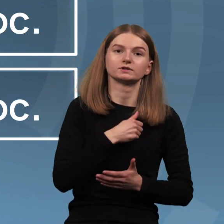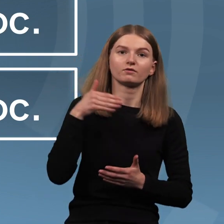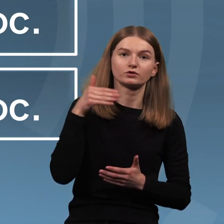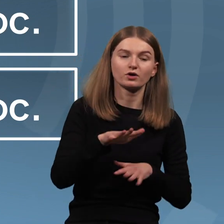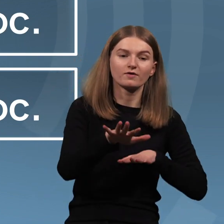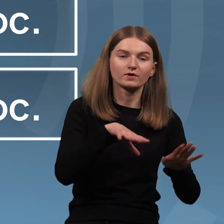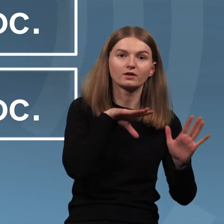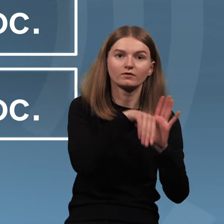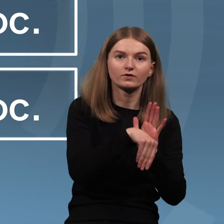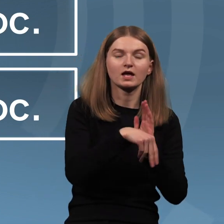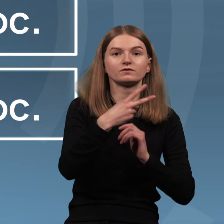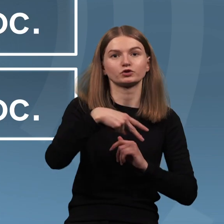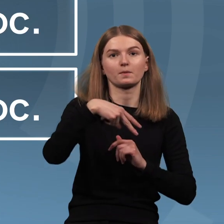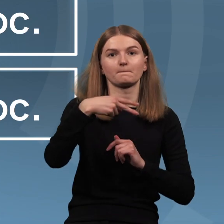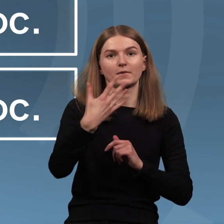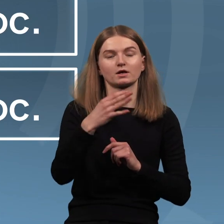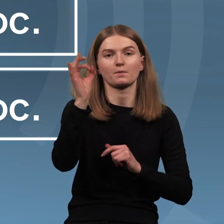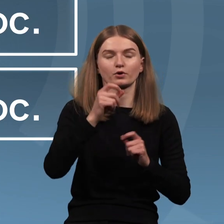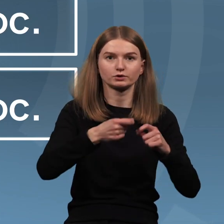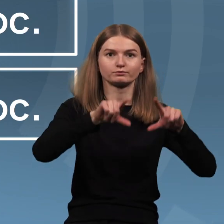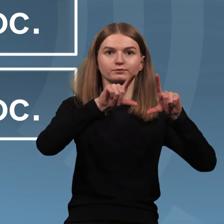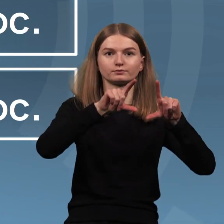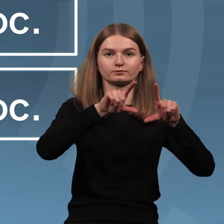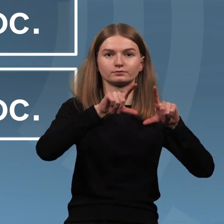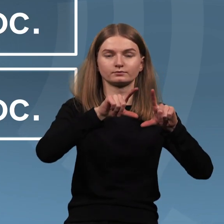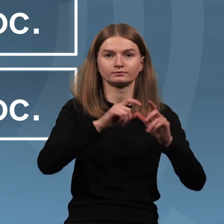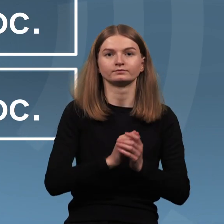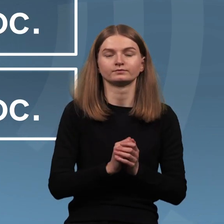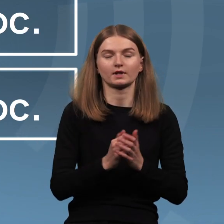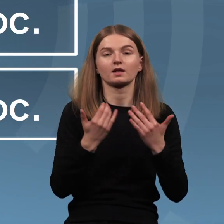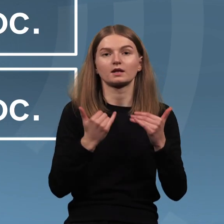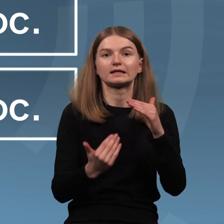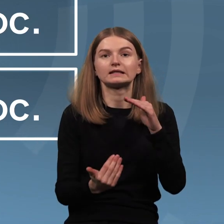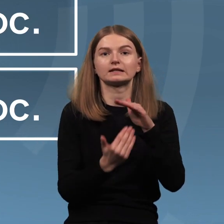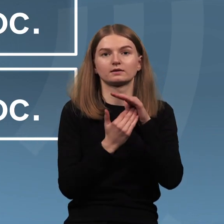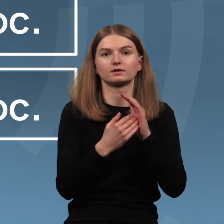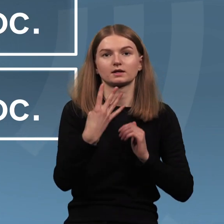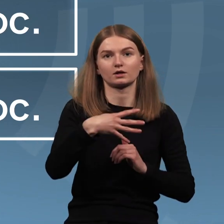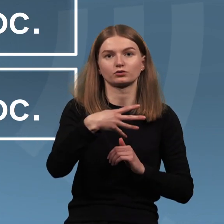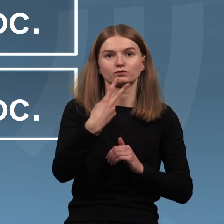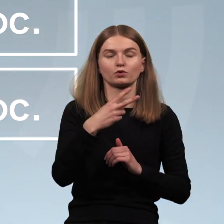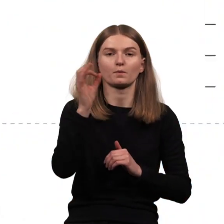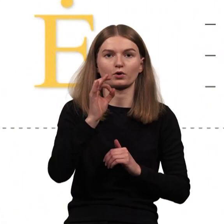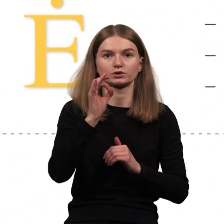išaugo 25 procentais, tai yra iš viso pakilo iki 42 procentų.